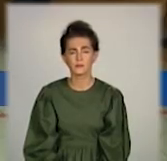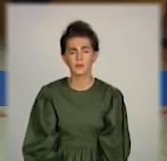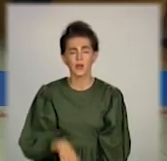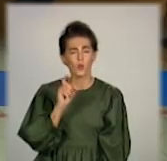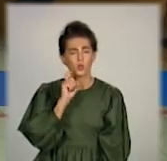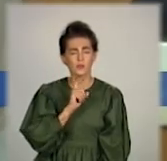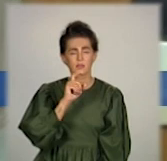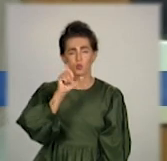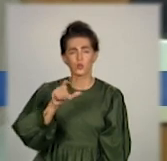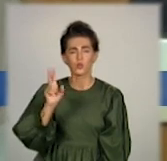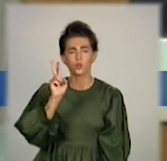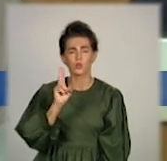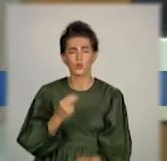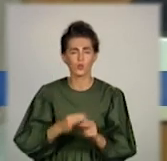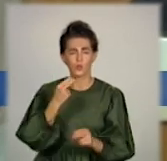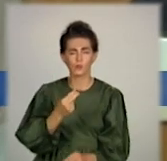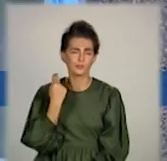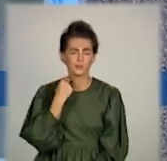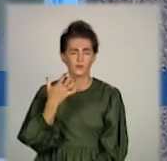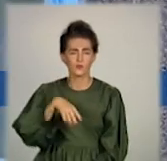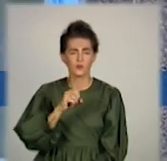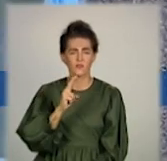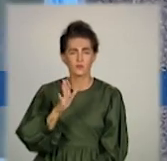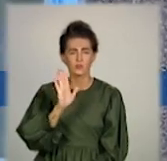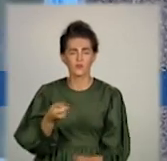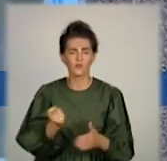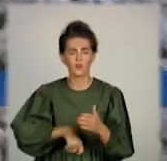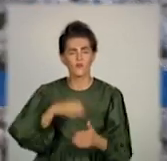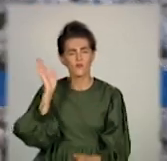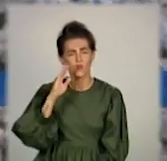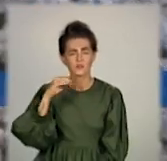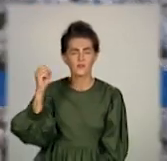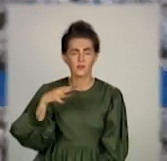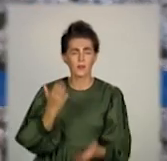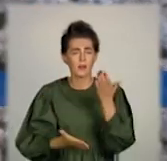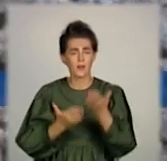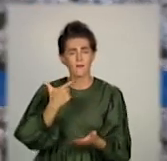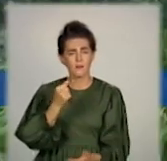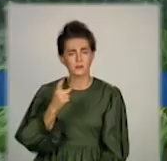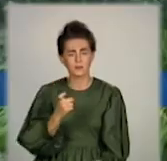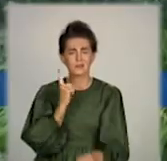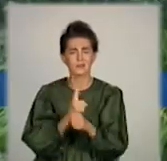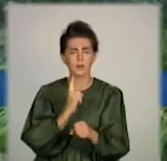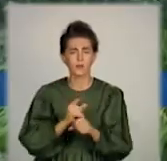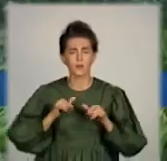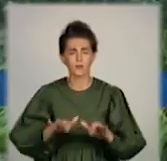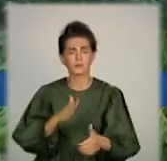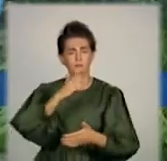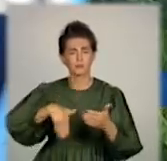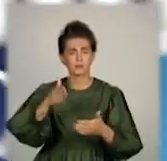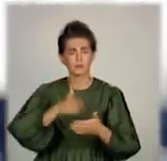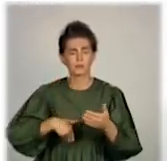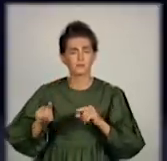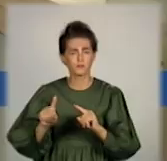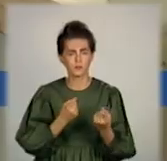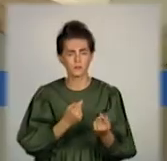Українцям, які завинили закомірне, відключатимуть воду, світло або ж газ. Заборонені такі дії скасували. Чому?